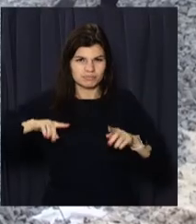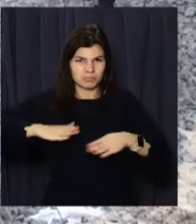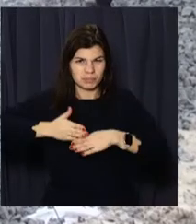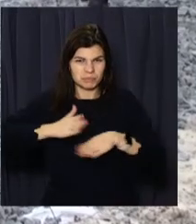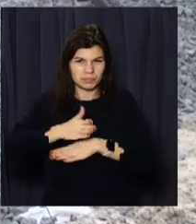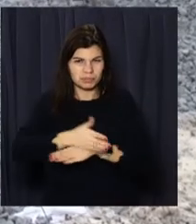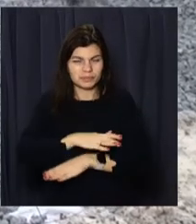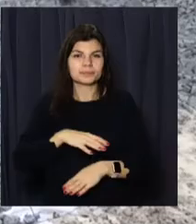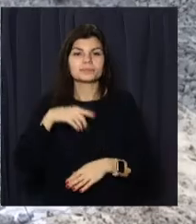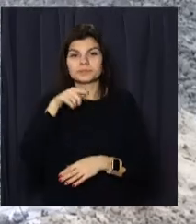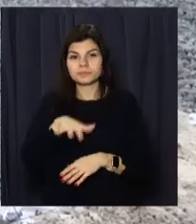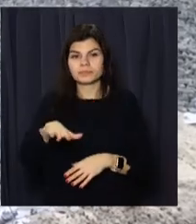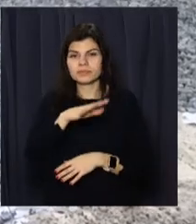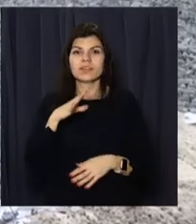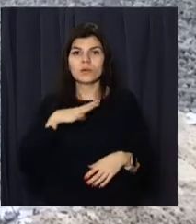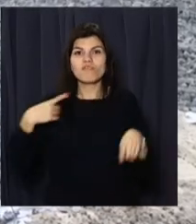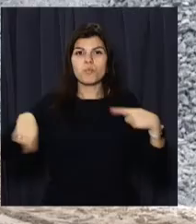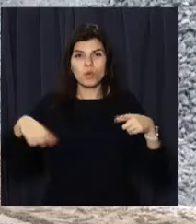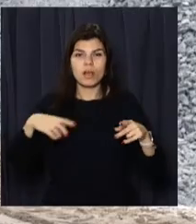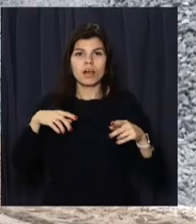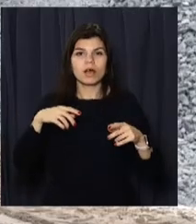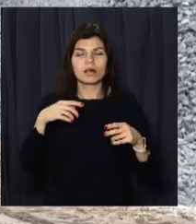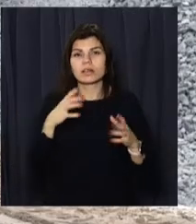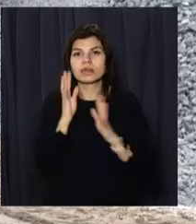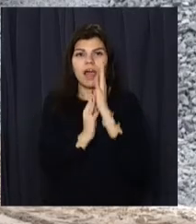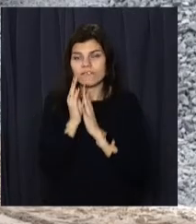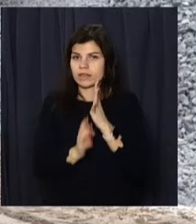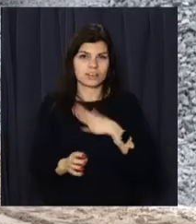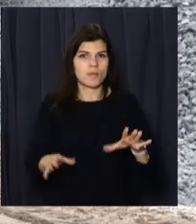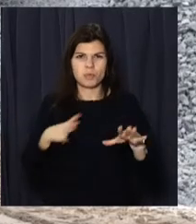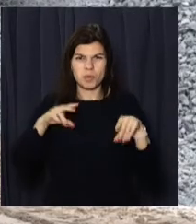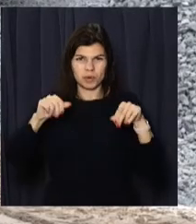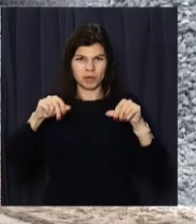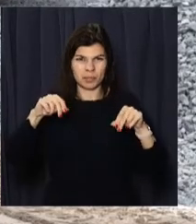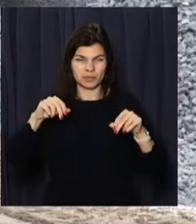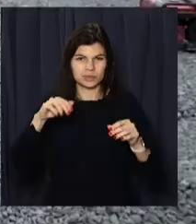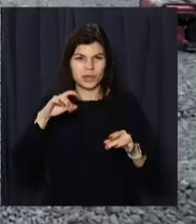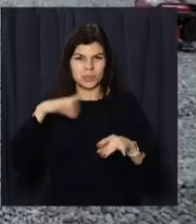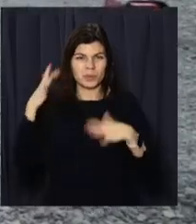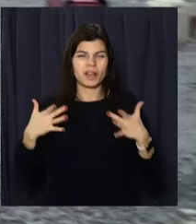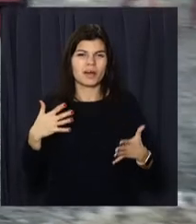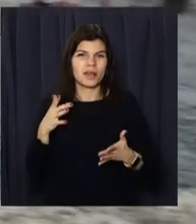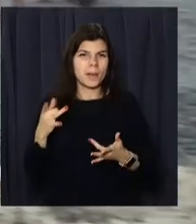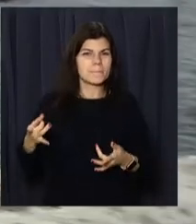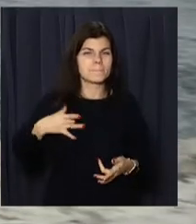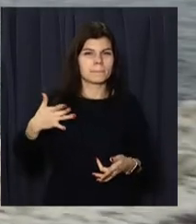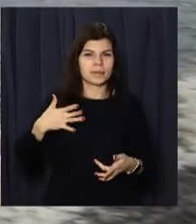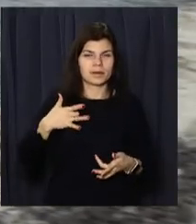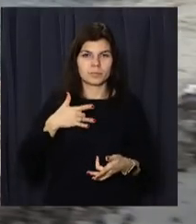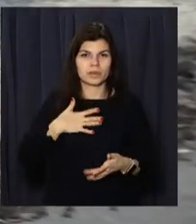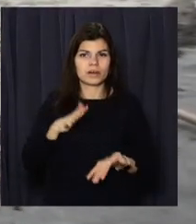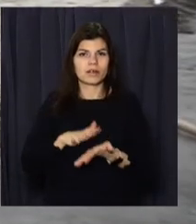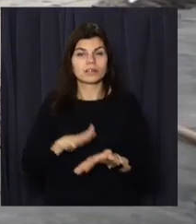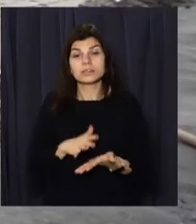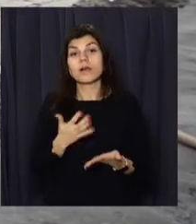полі замість трави була пилюка. Нині будівельники облаштовують дренажну систему, майбутні спортивні локації засипають щебне.